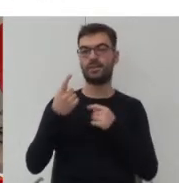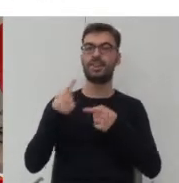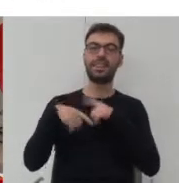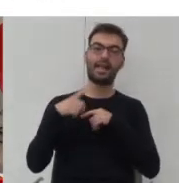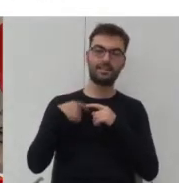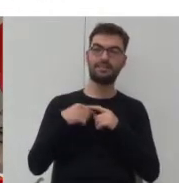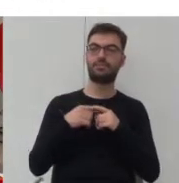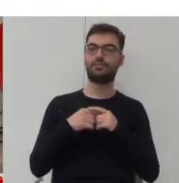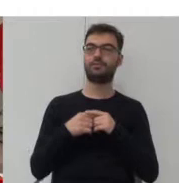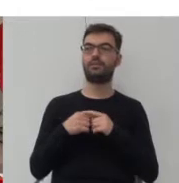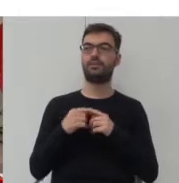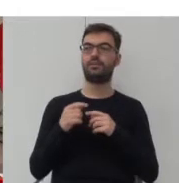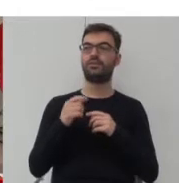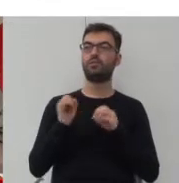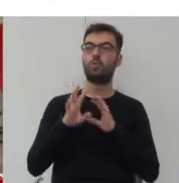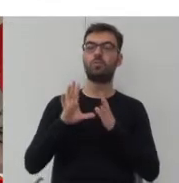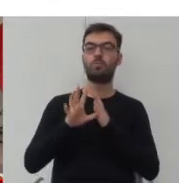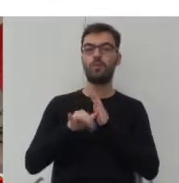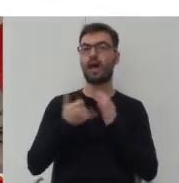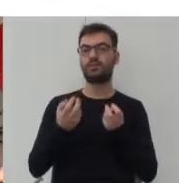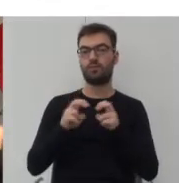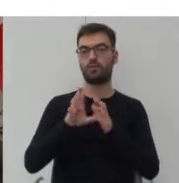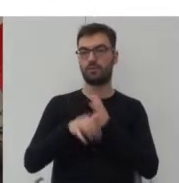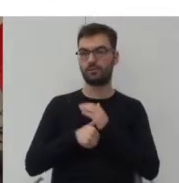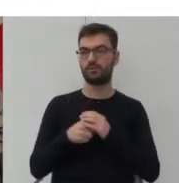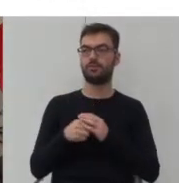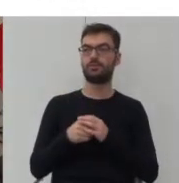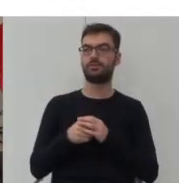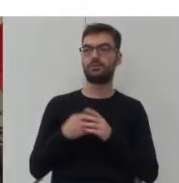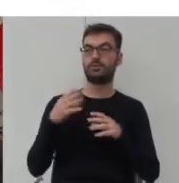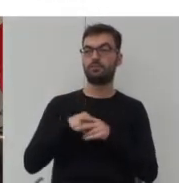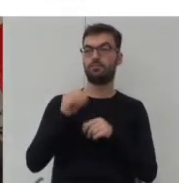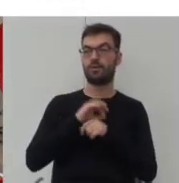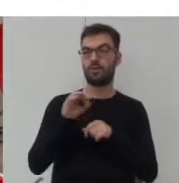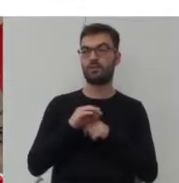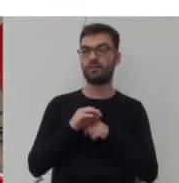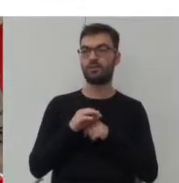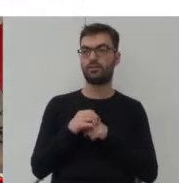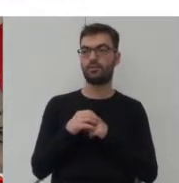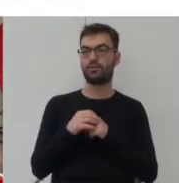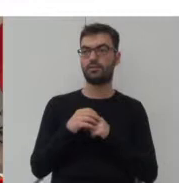środkach miastotwórczych w projektach osiedli mieszkaniowych.